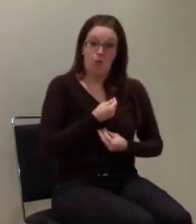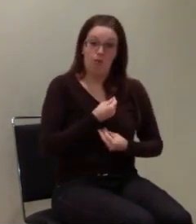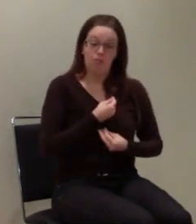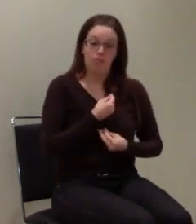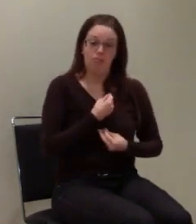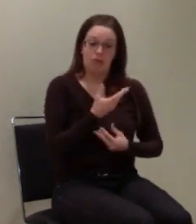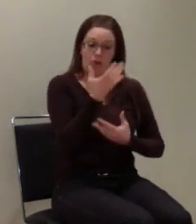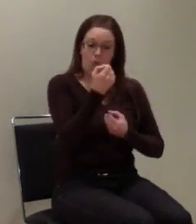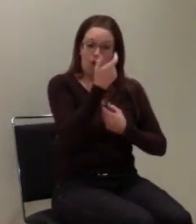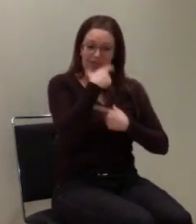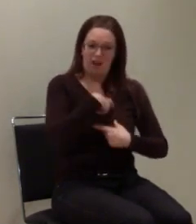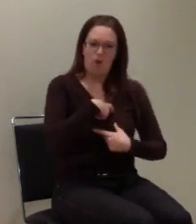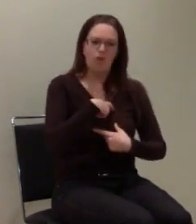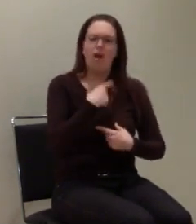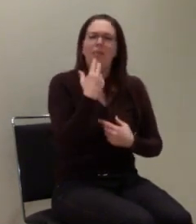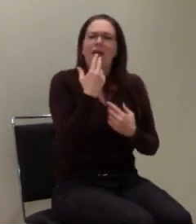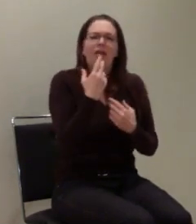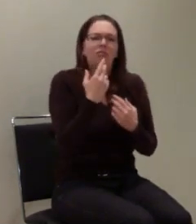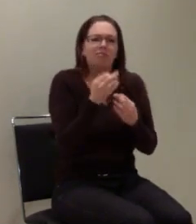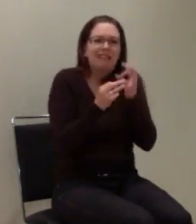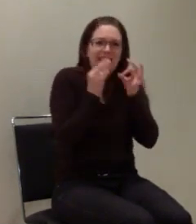Meter genau wird man denn da geortet?